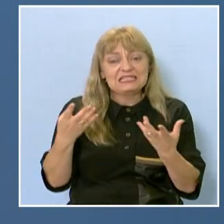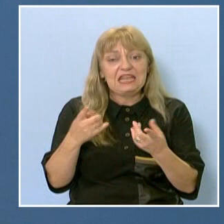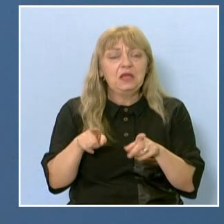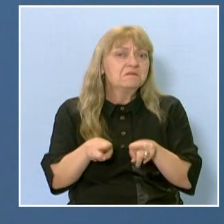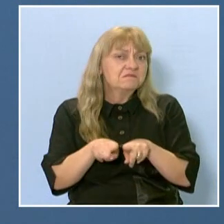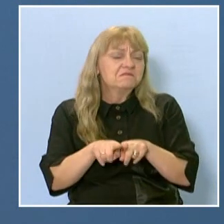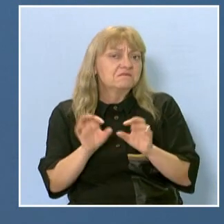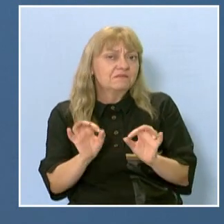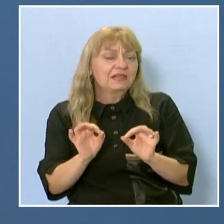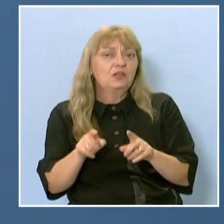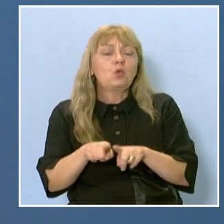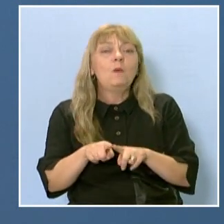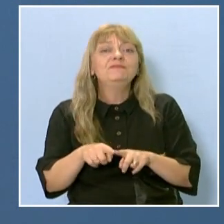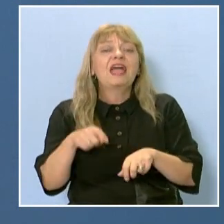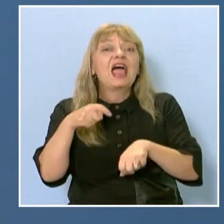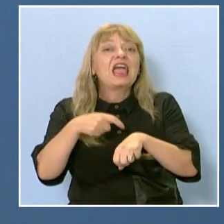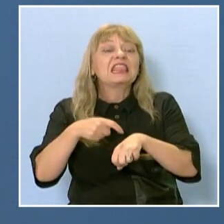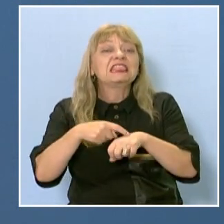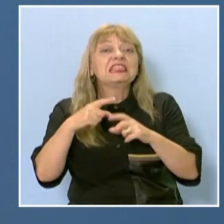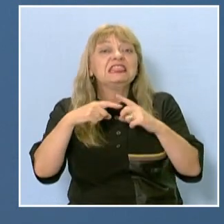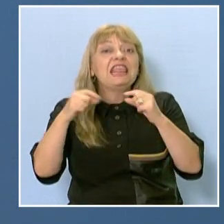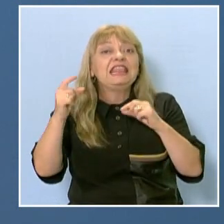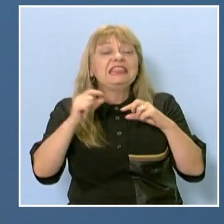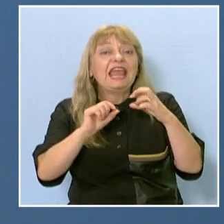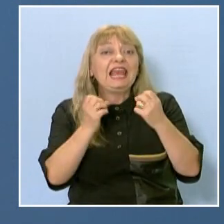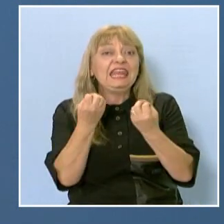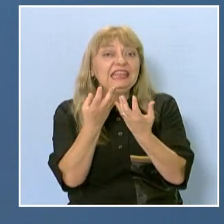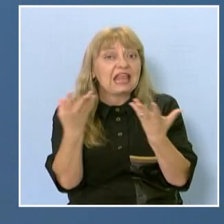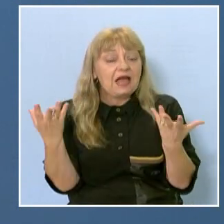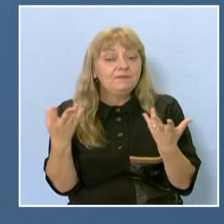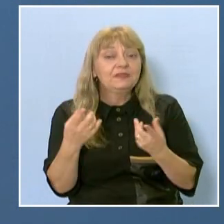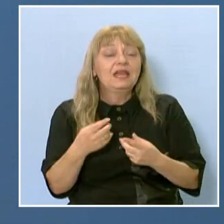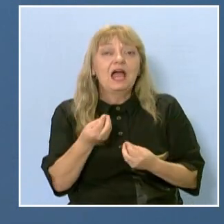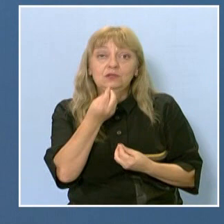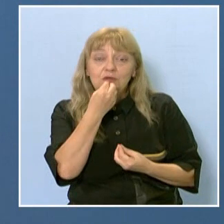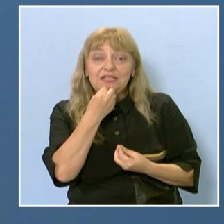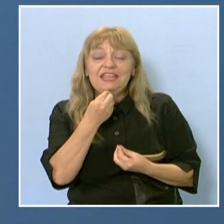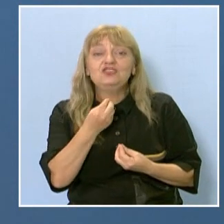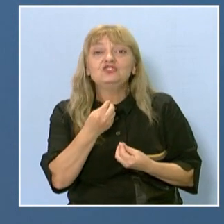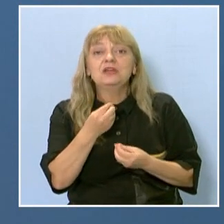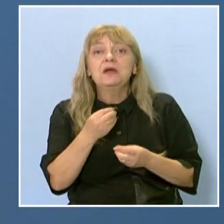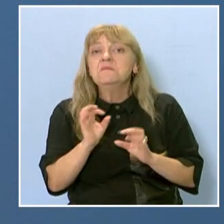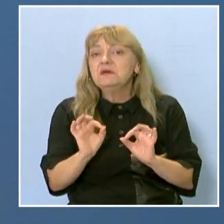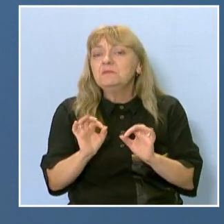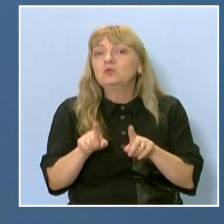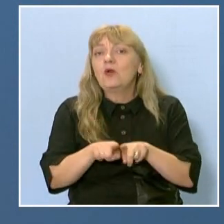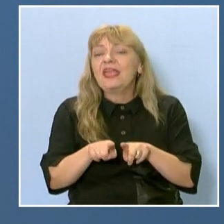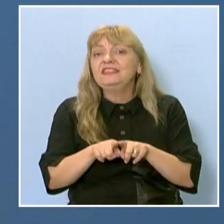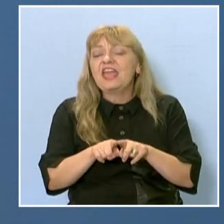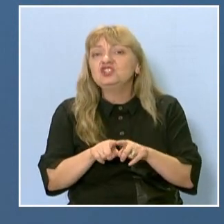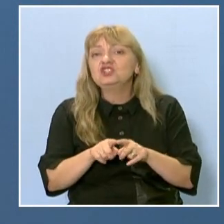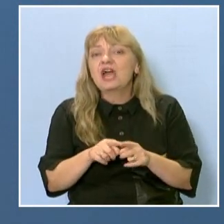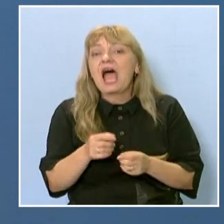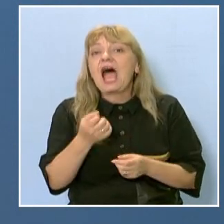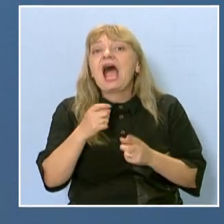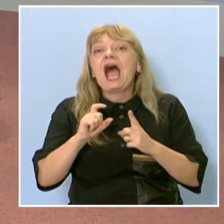например, на детелина, просто като го хапнеш, имаш чувство, че ядеш една нормална ряпа. Но, всъщност, не